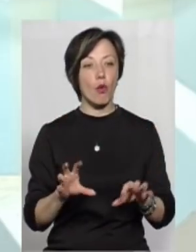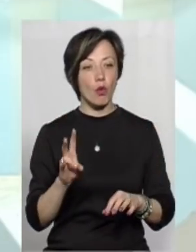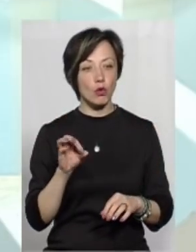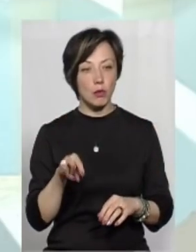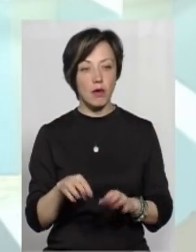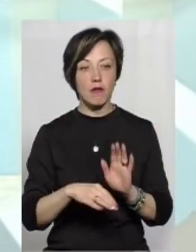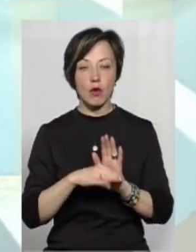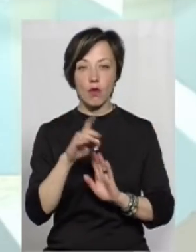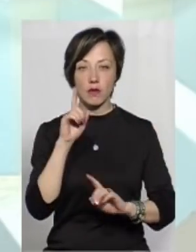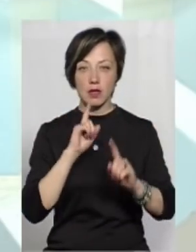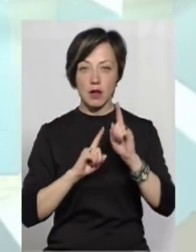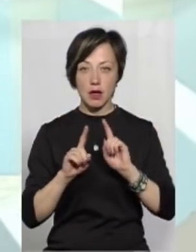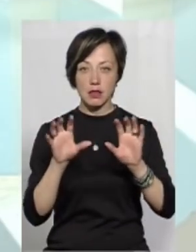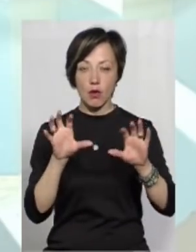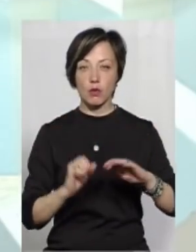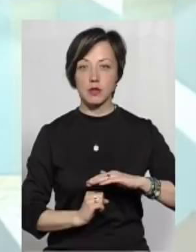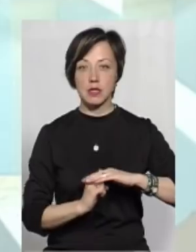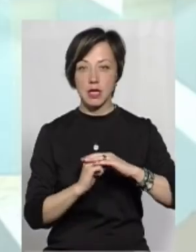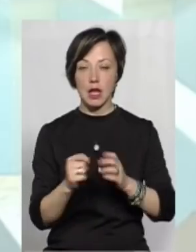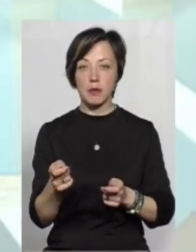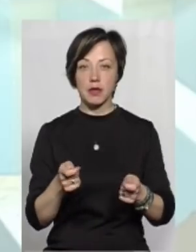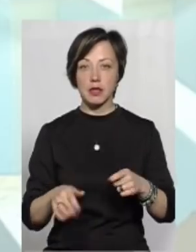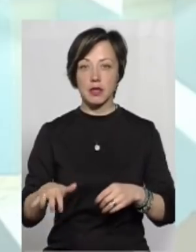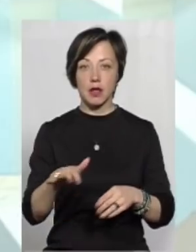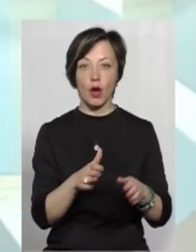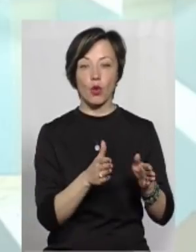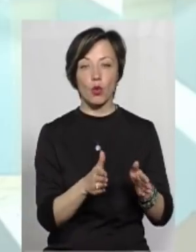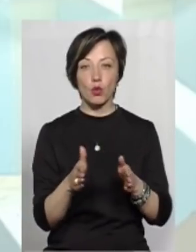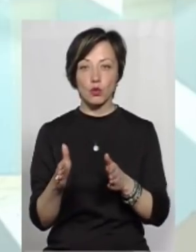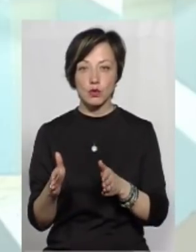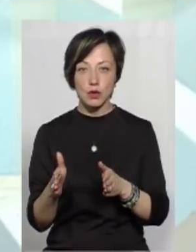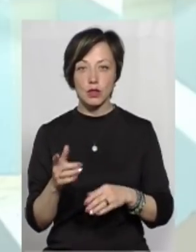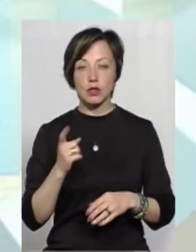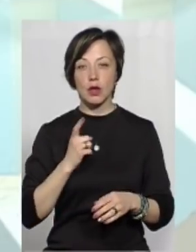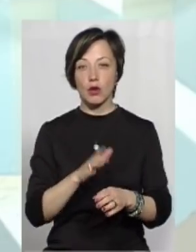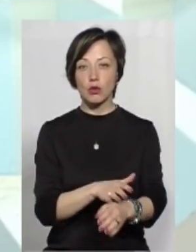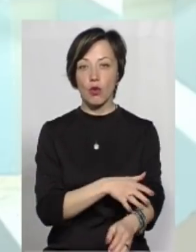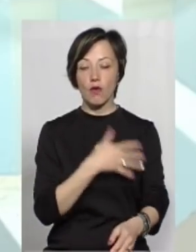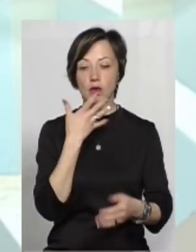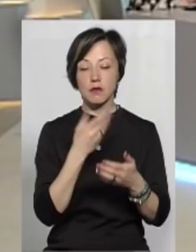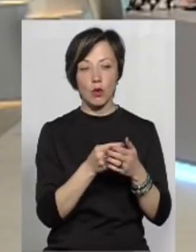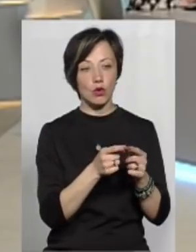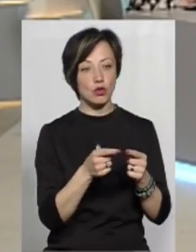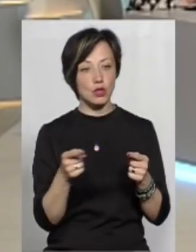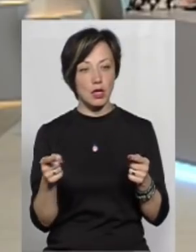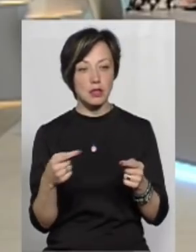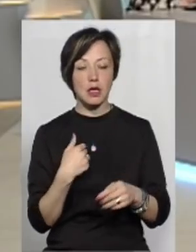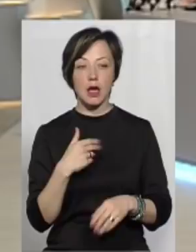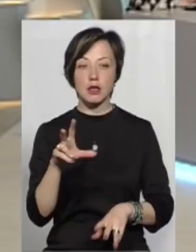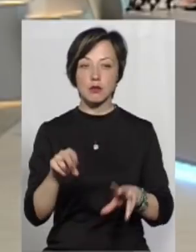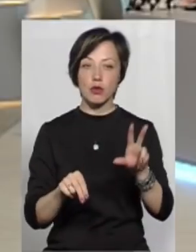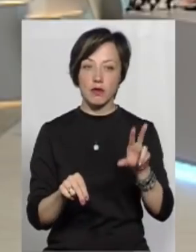Тому в Верховній Раді лежить закон про засади адміністративно-територіального устрій. Він чекає довго свого часу. Я